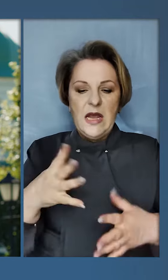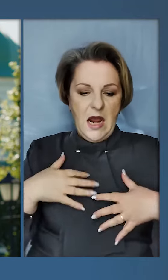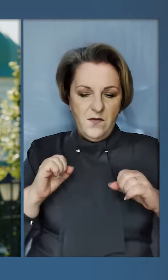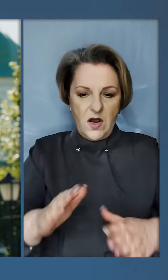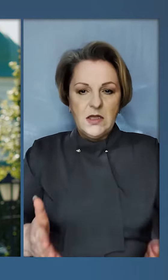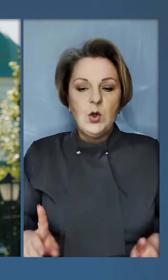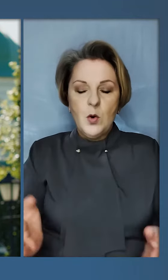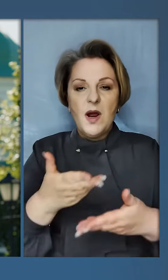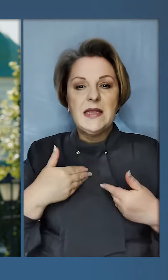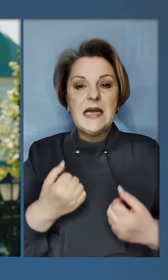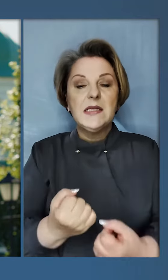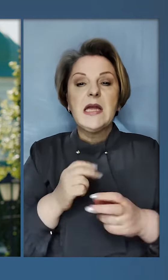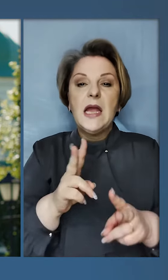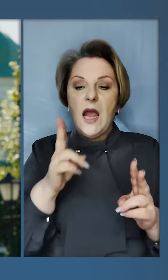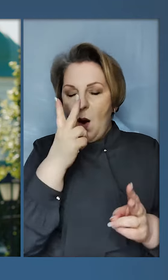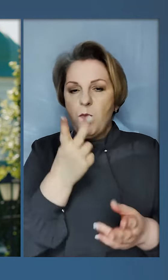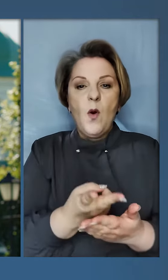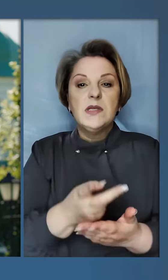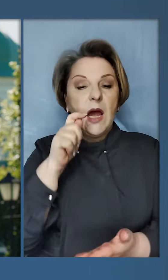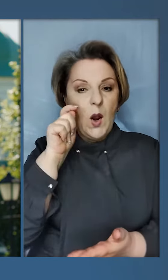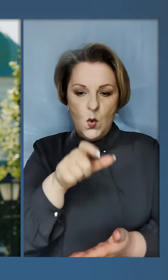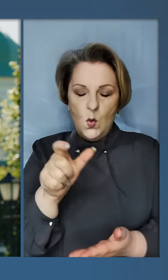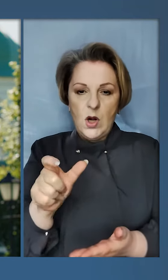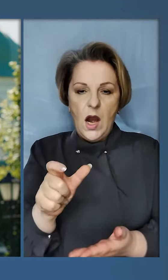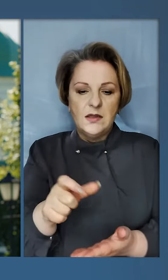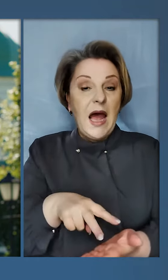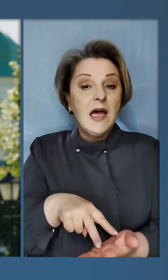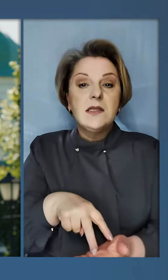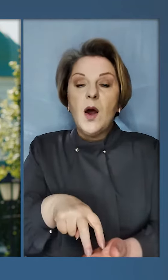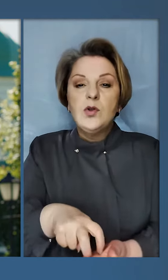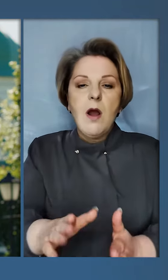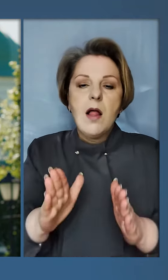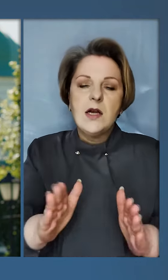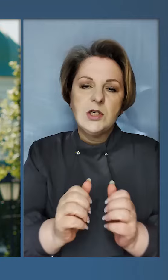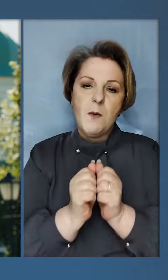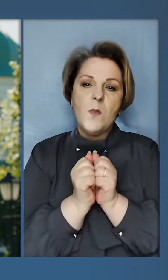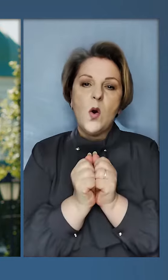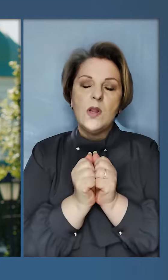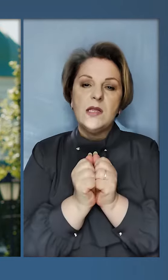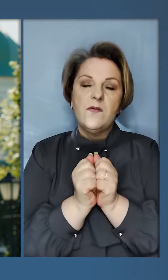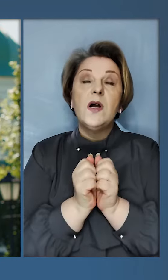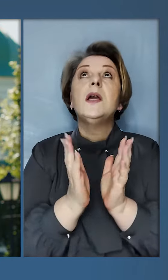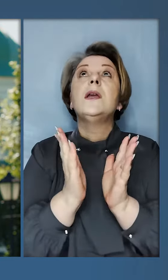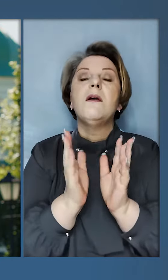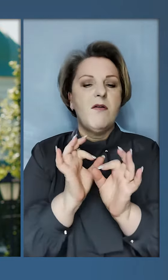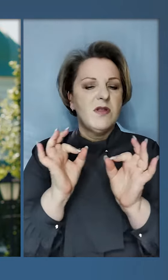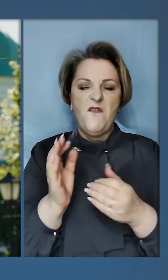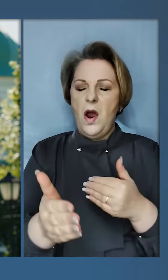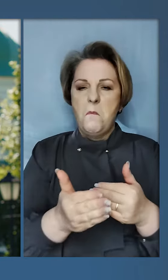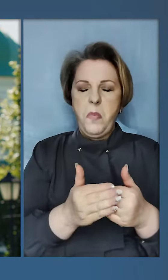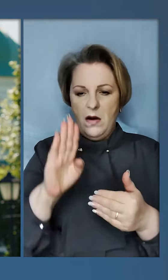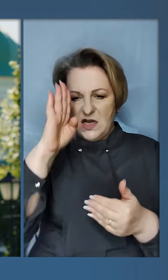нас захистити, які показали, українці стають на коліна лише у молитві і ніколи перед